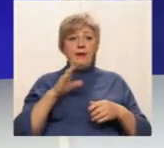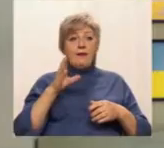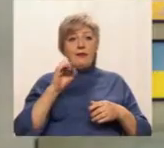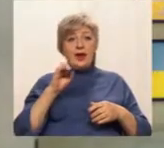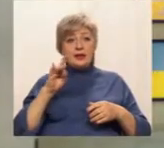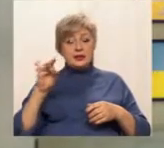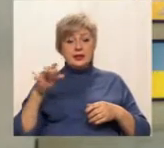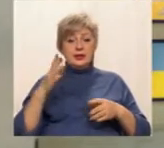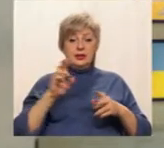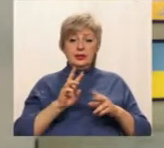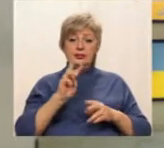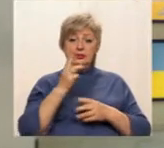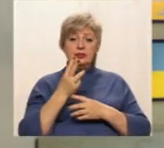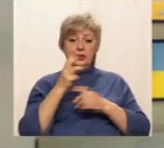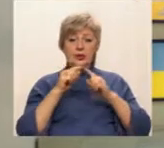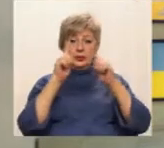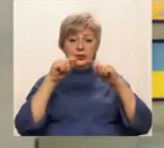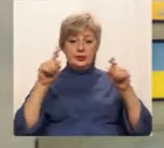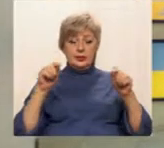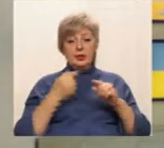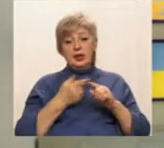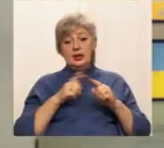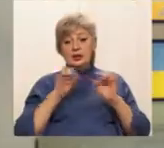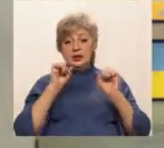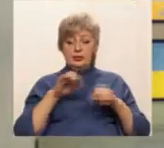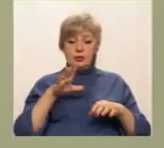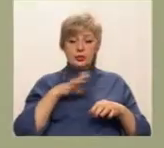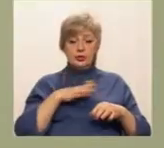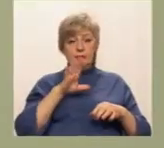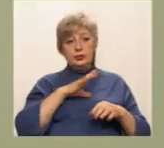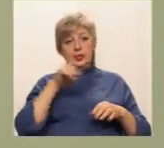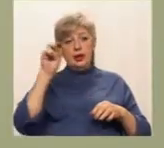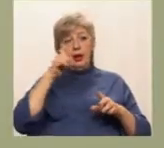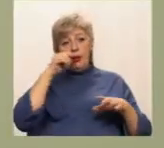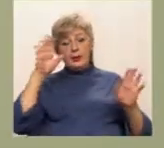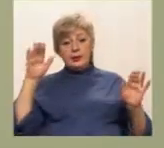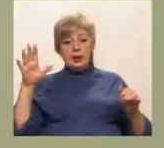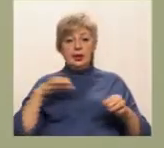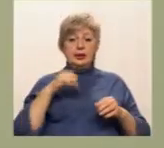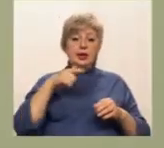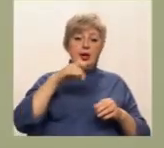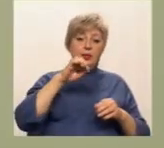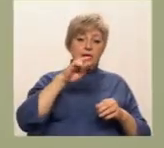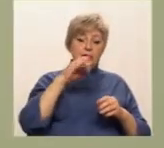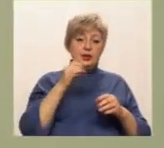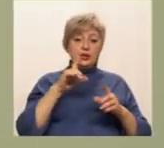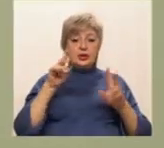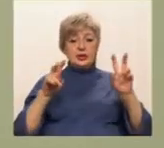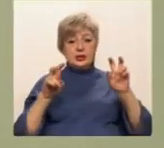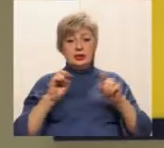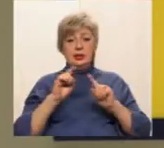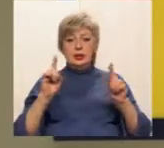За його словами, це може бути і тотемне зображення птаха, і символ державної влади, і геометричний знак, що символізує